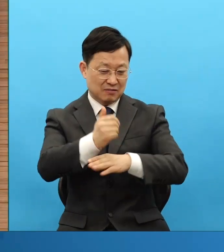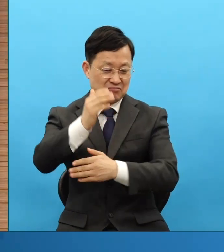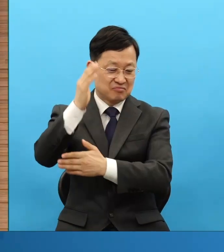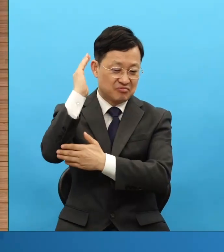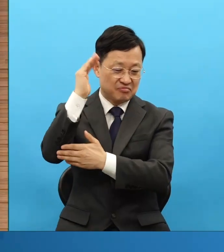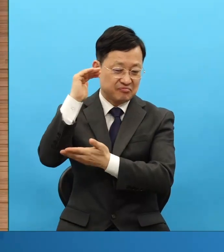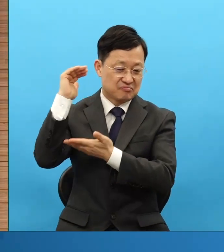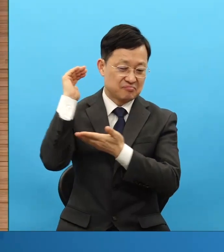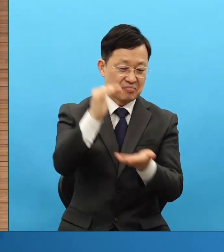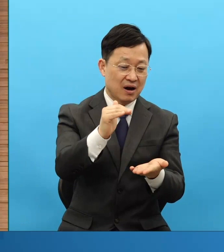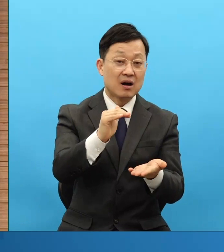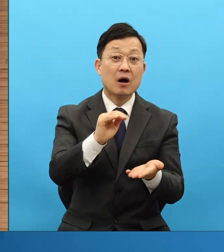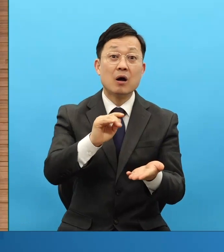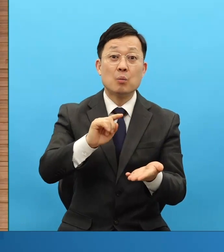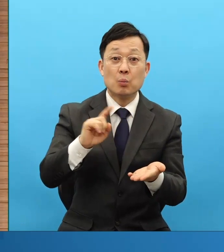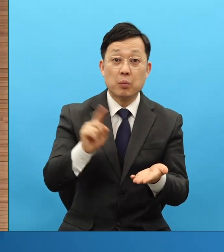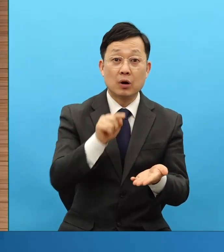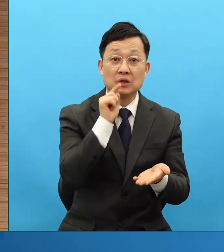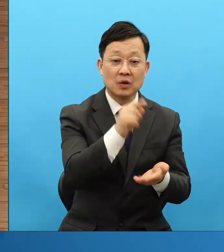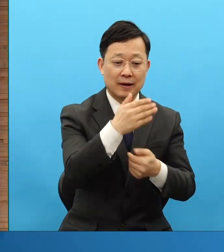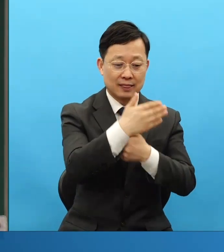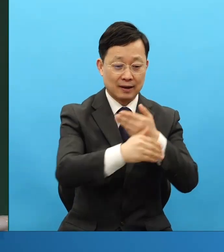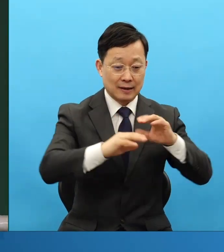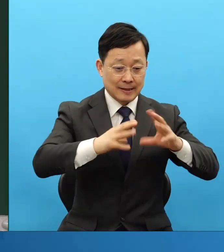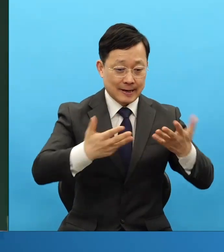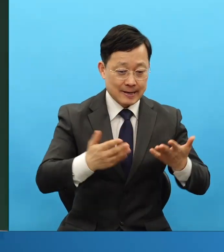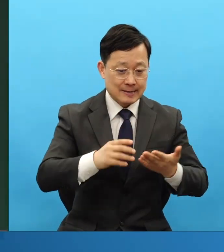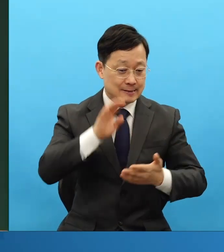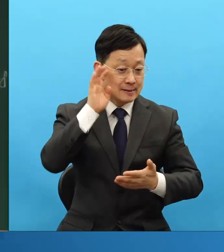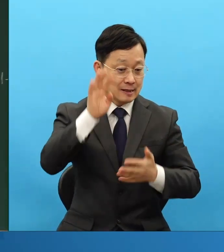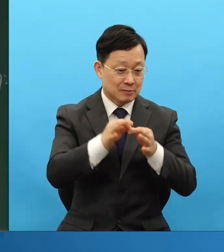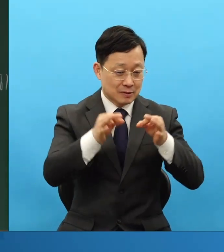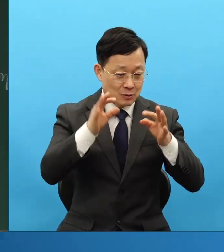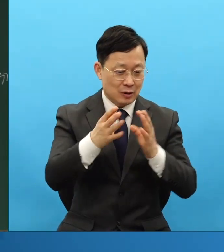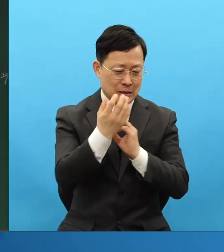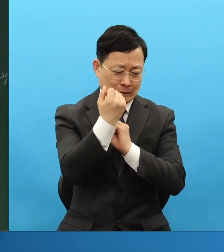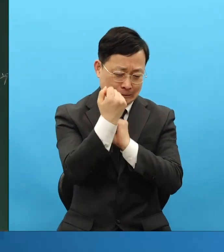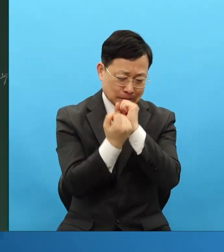하나님 나라의 일을 40일 동안 설명했다.